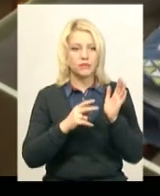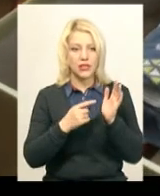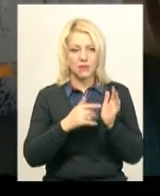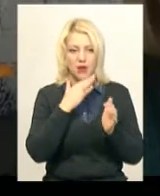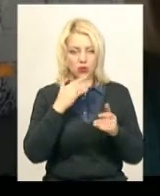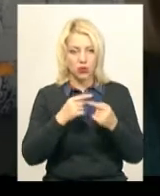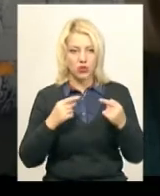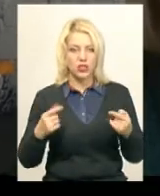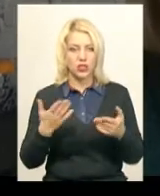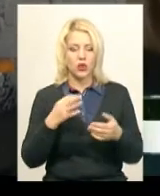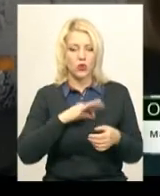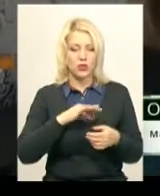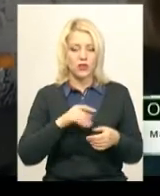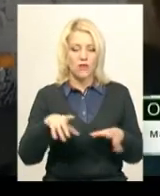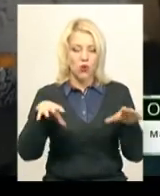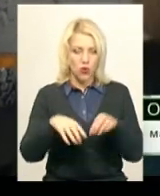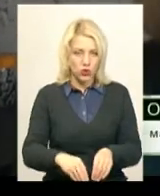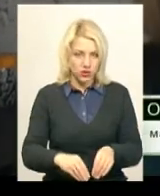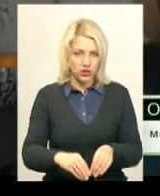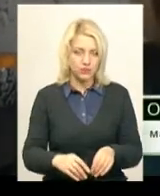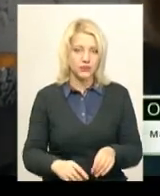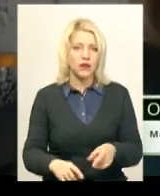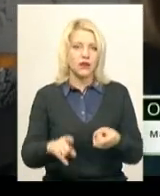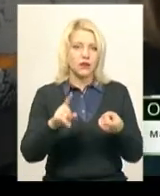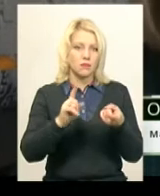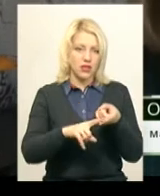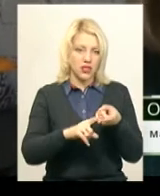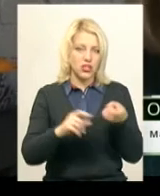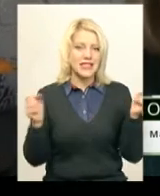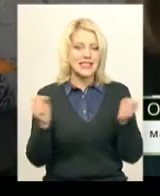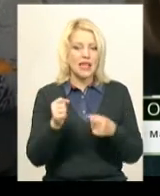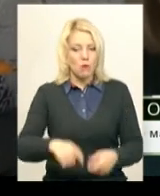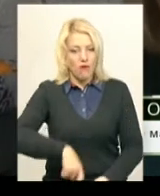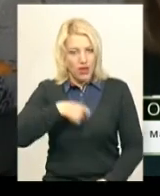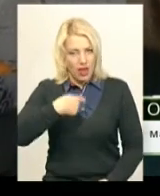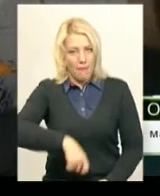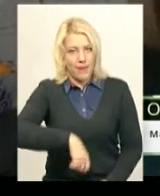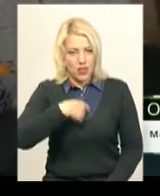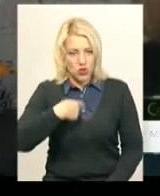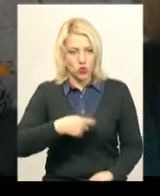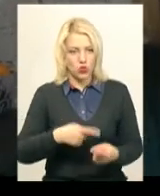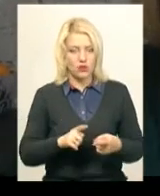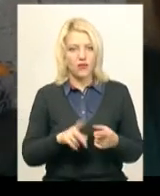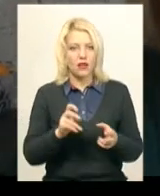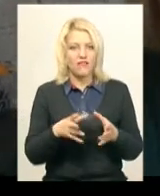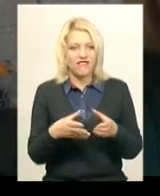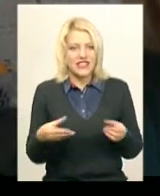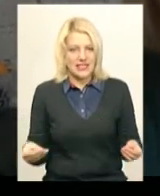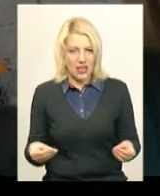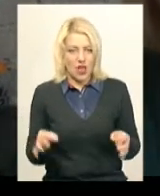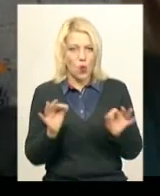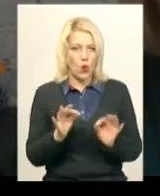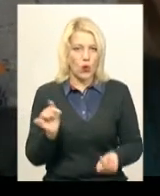місяців. До бебі-боксу входить перше – це зимовий комбінезон, він більше весняний або